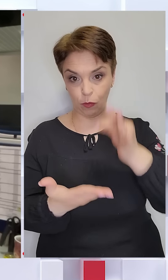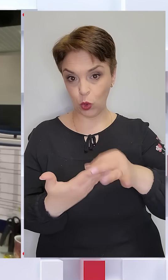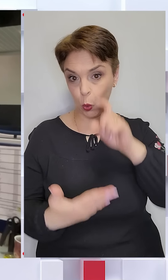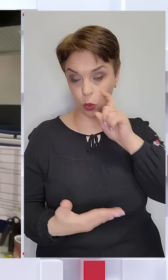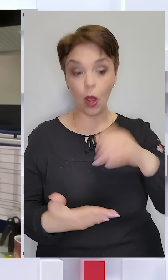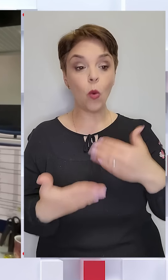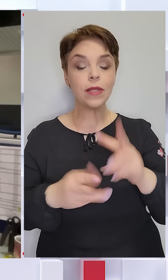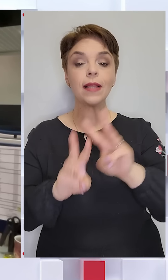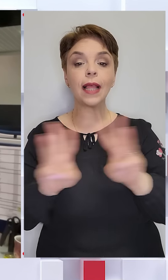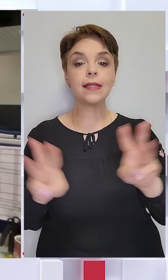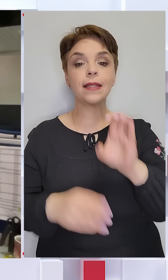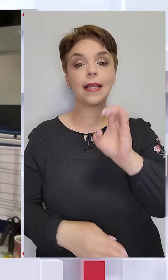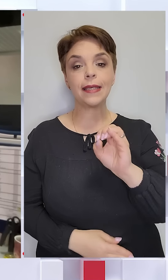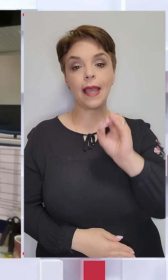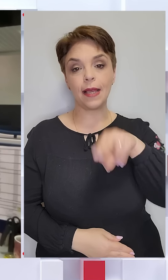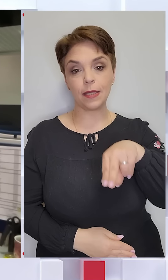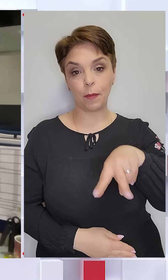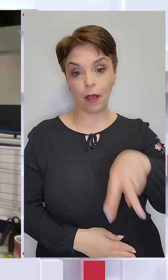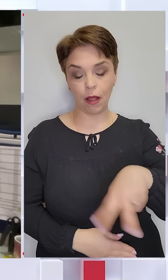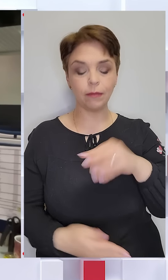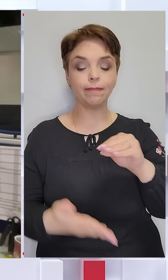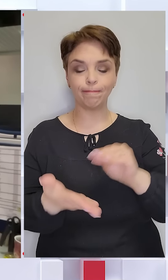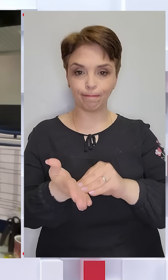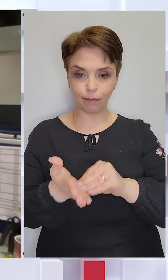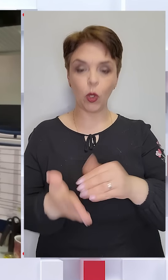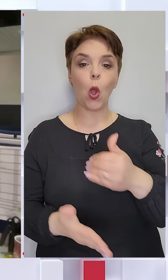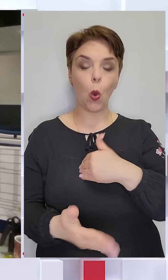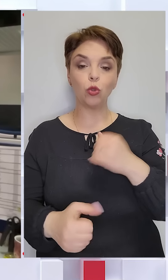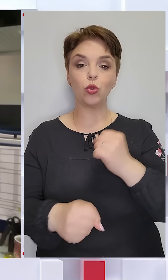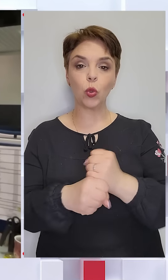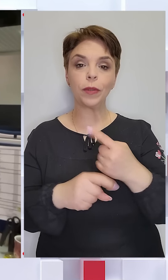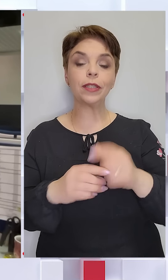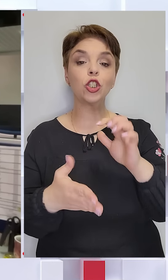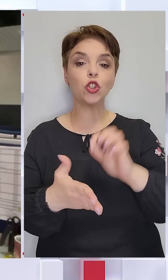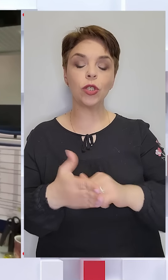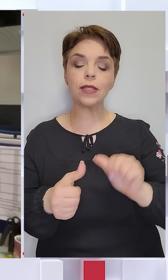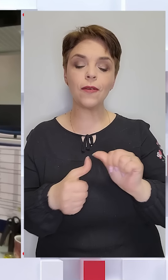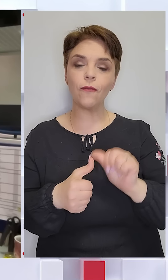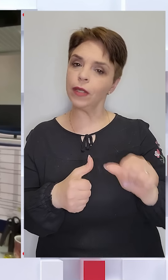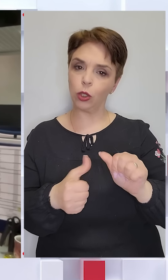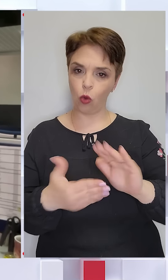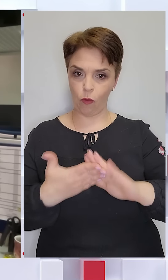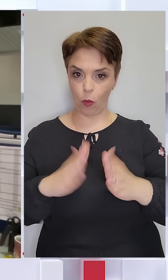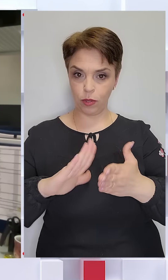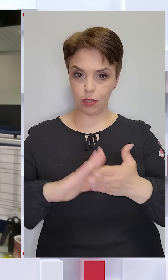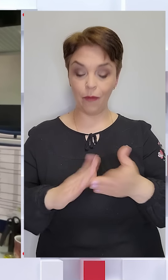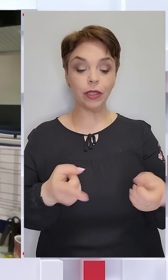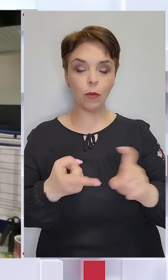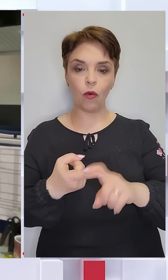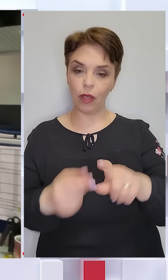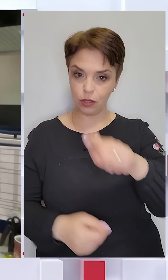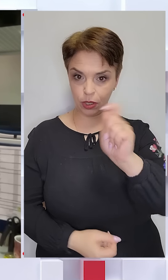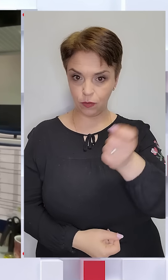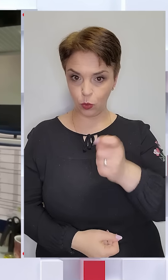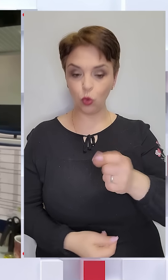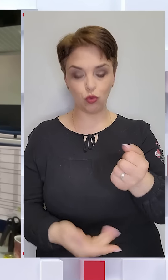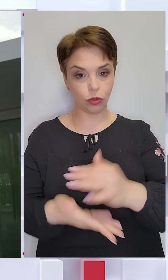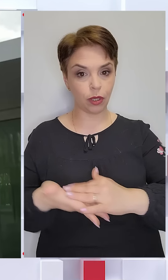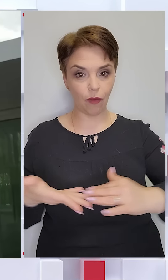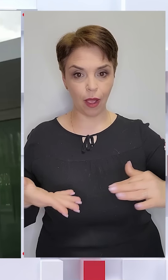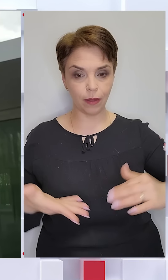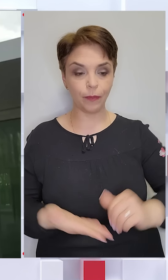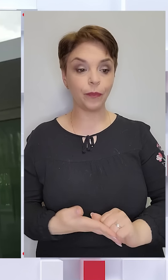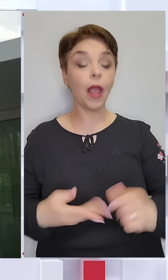Ось на сайті ЄСПЛ відмічено, позивачі хочуть зробити це через виняткові обставини, пов'язані з війною, що триває.